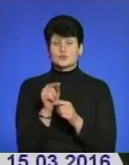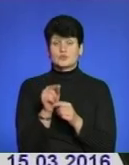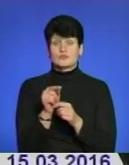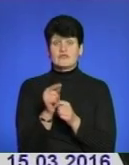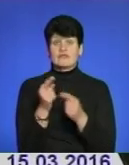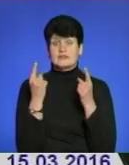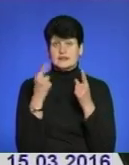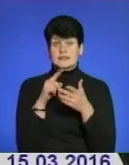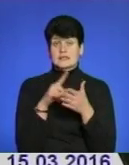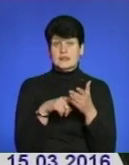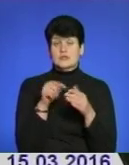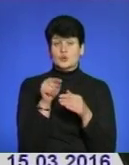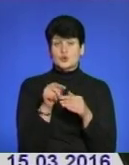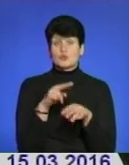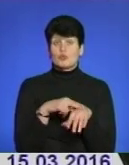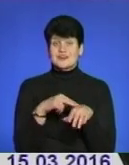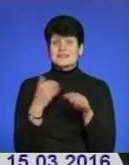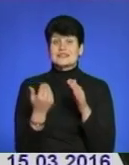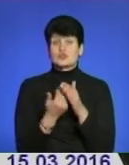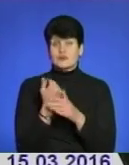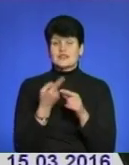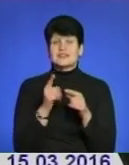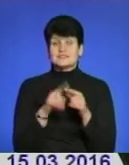велике сподівання на те, що поліція нова, і вони такими речами зловживати не будуть.